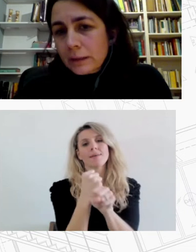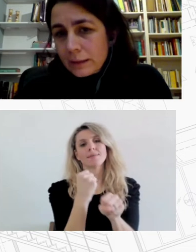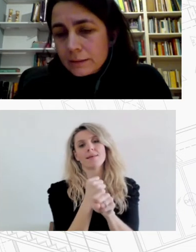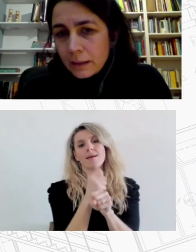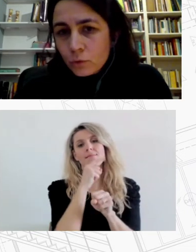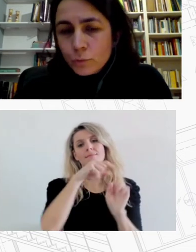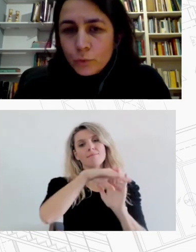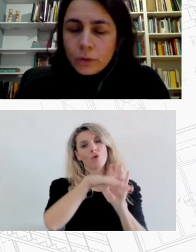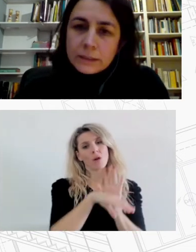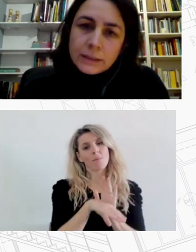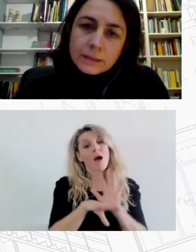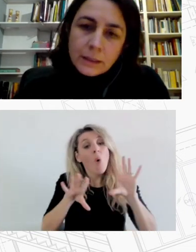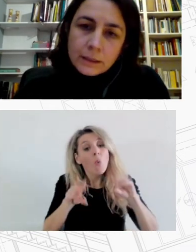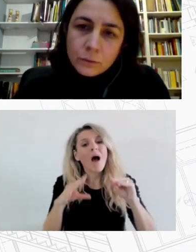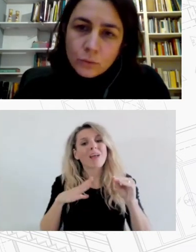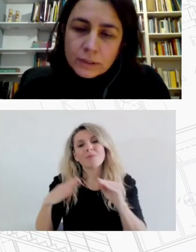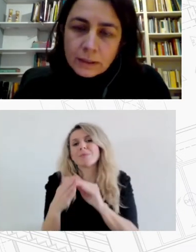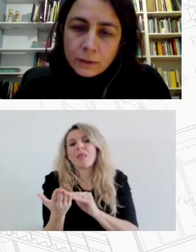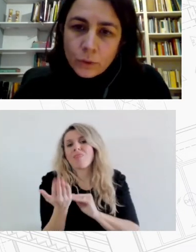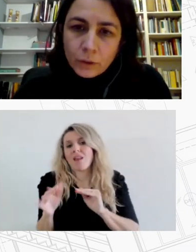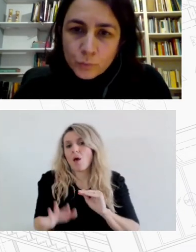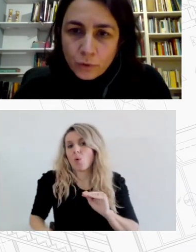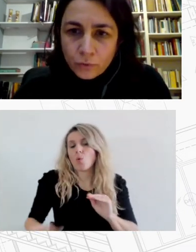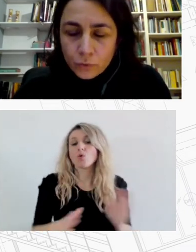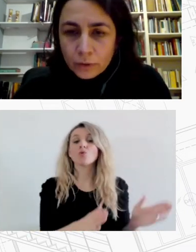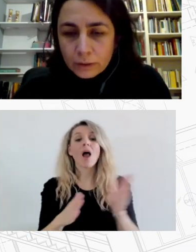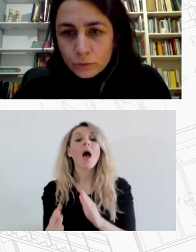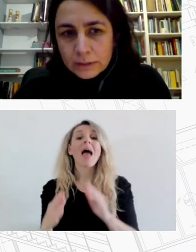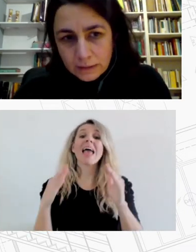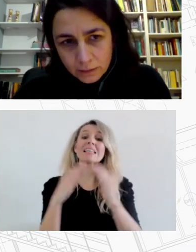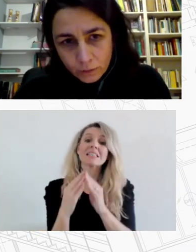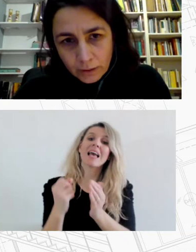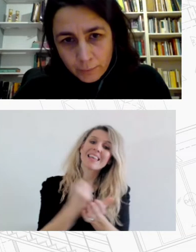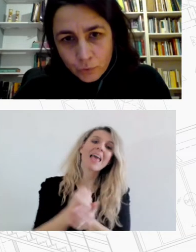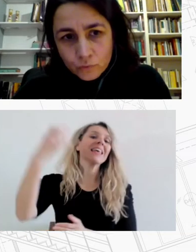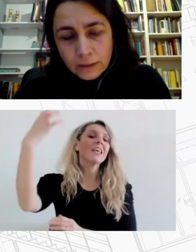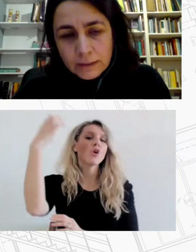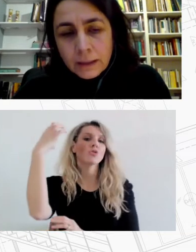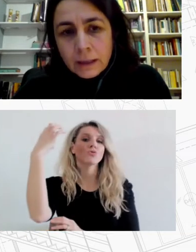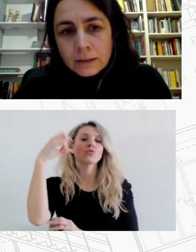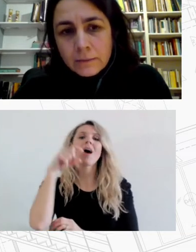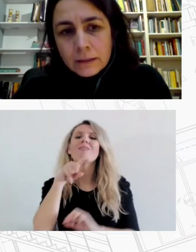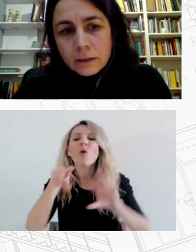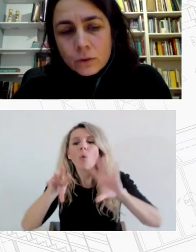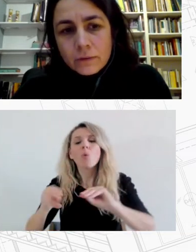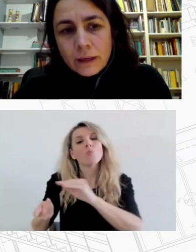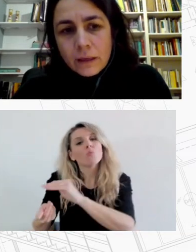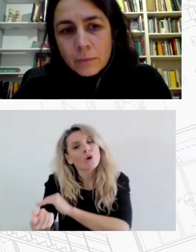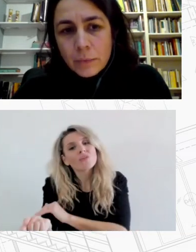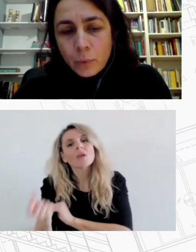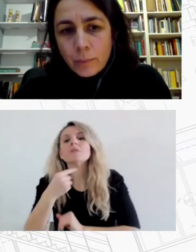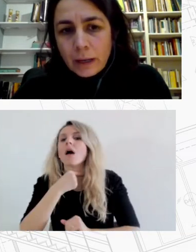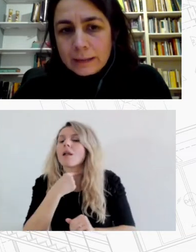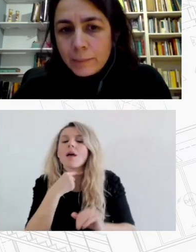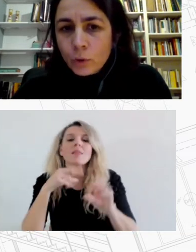για στέγους, το Υπουργείο Εργασίας αλλά και το Εστία και το Ήλιος που αφορούν τούντες άσυλο και πρόσφυγες και βέβαια τα χρόνια αυτά